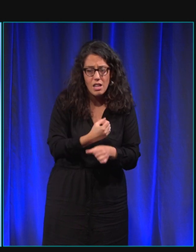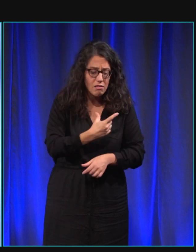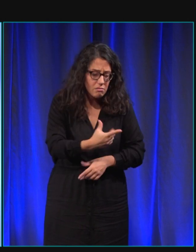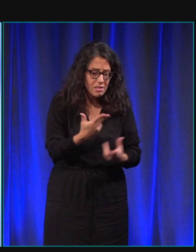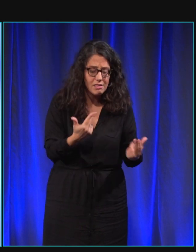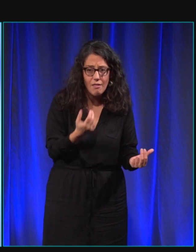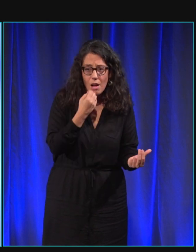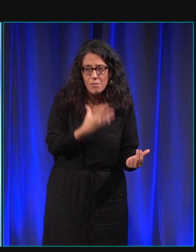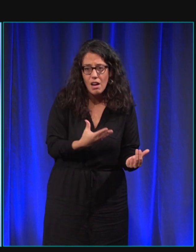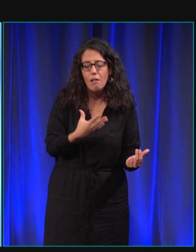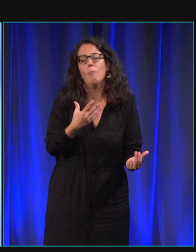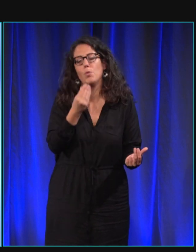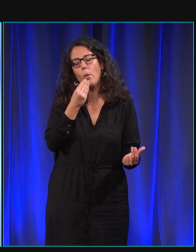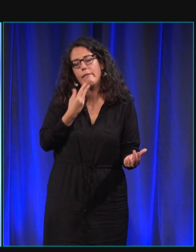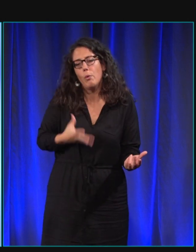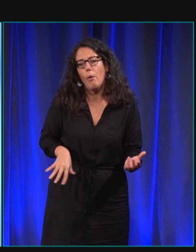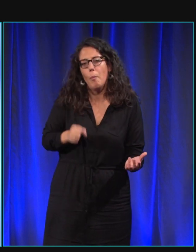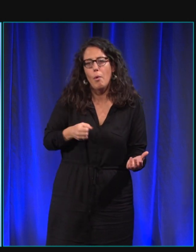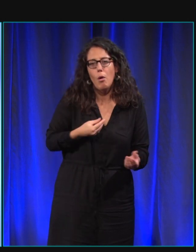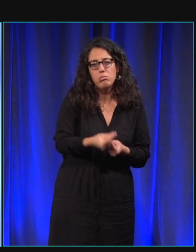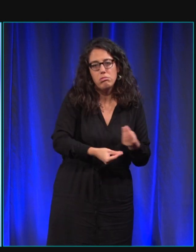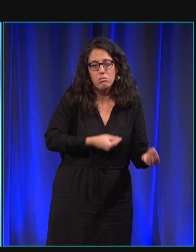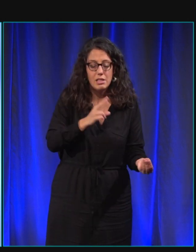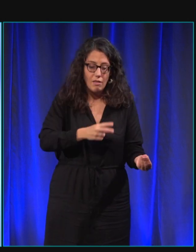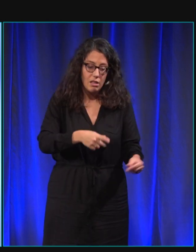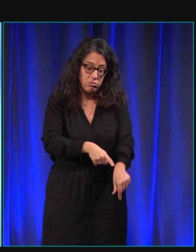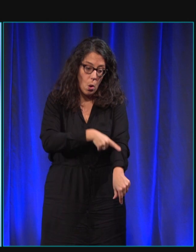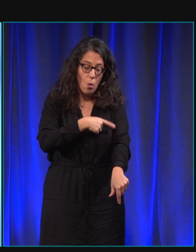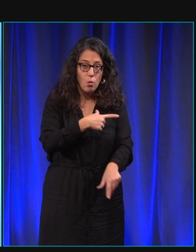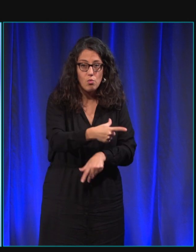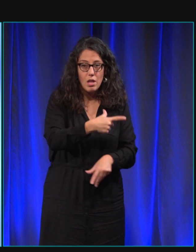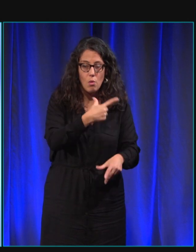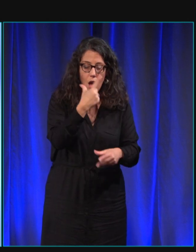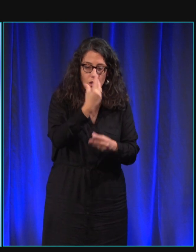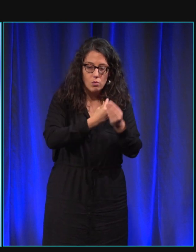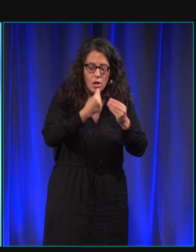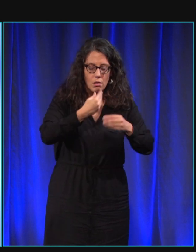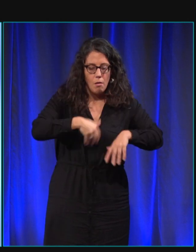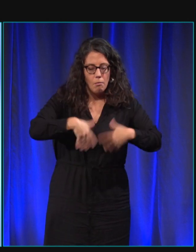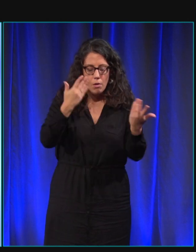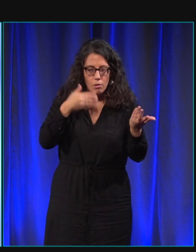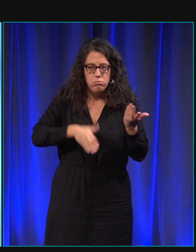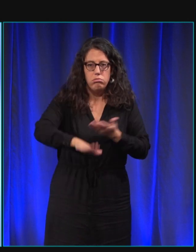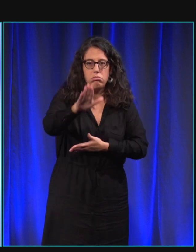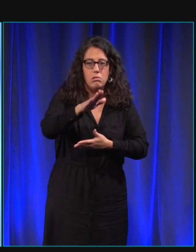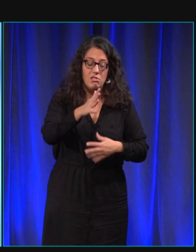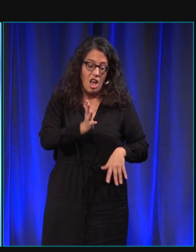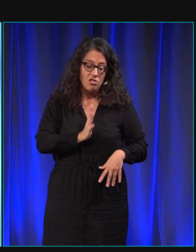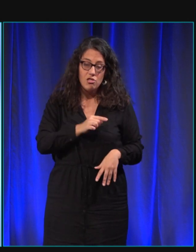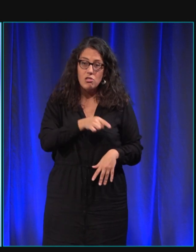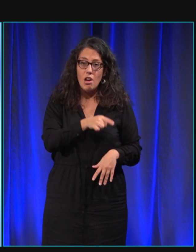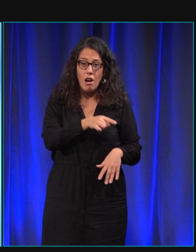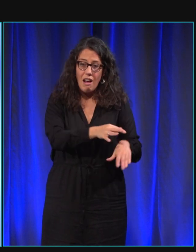et qu'on s'en était remise ça a été un peu long voilà donc c'est un chien qui m'accompagne